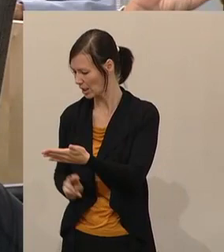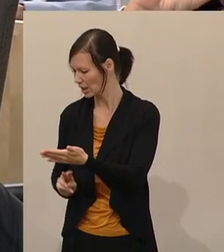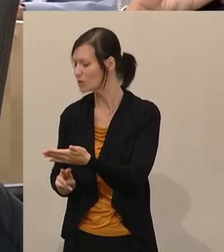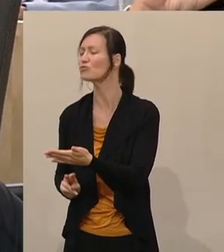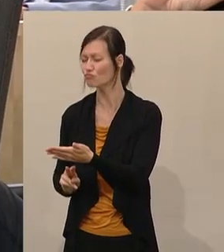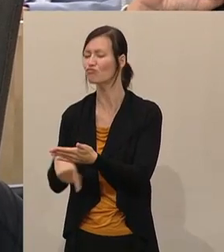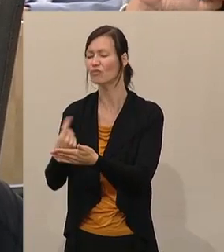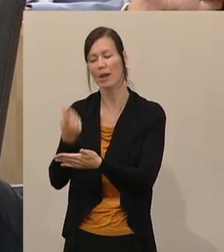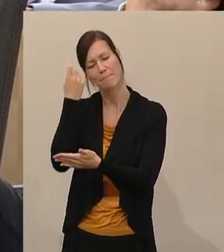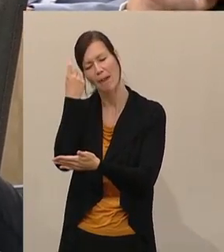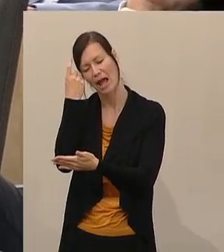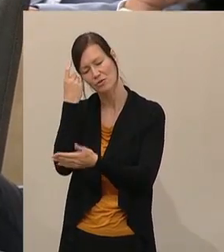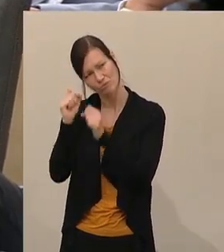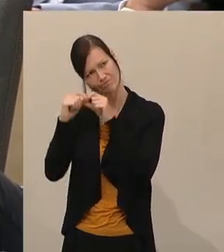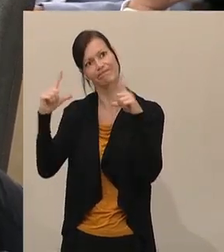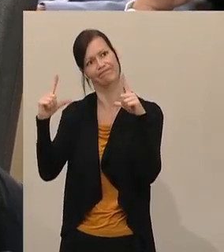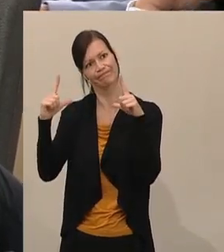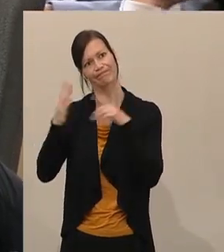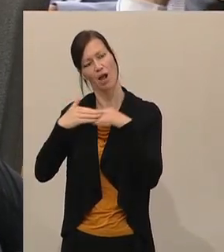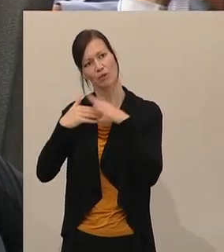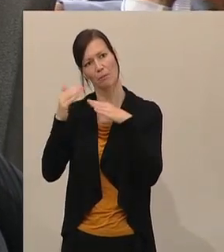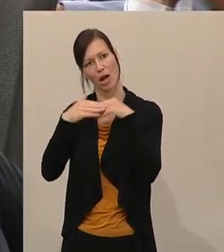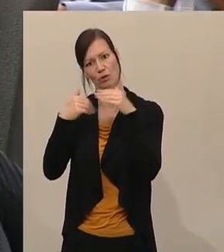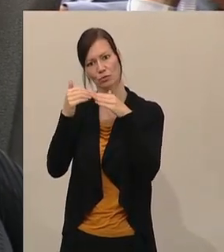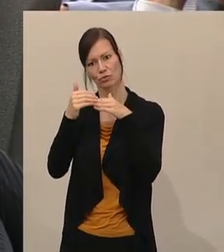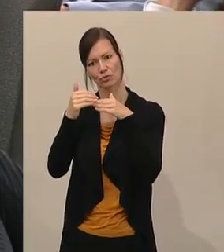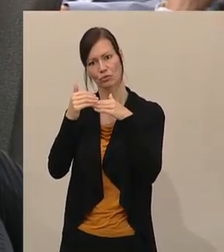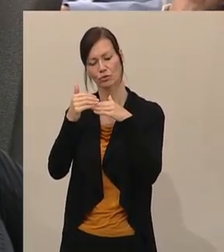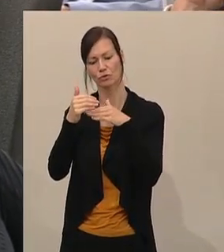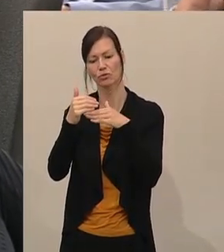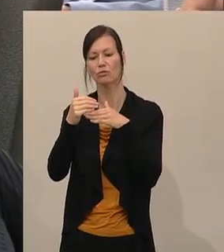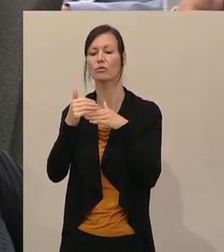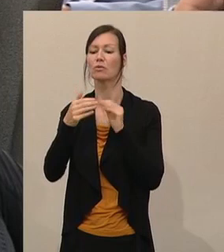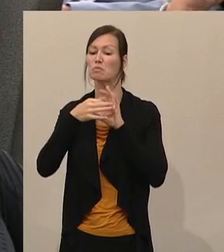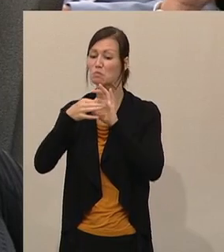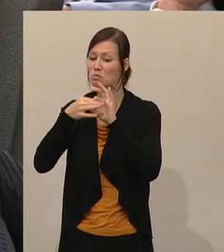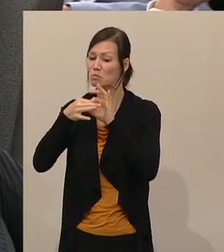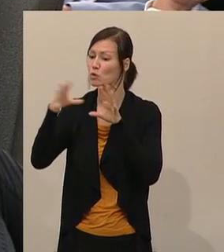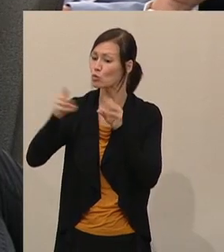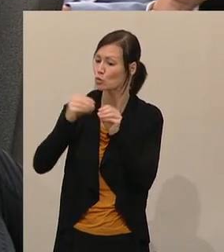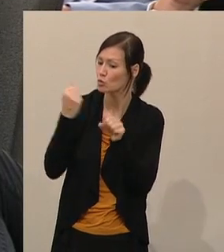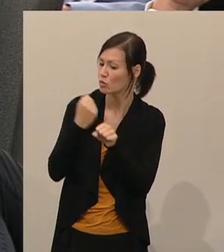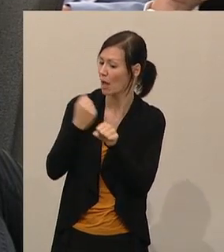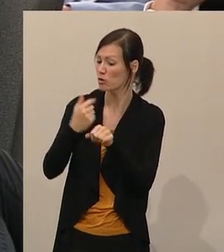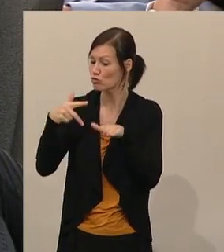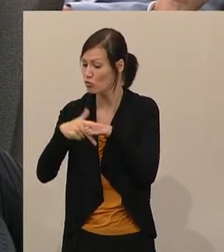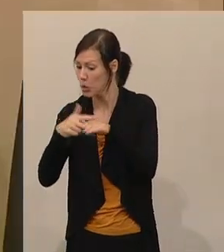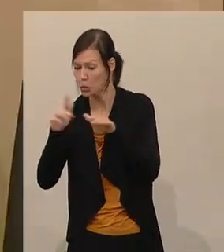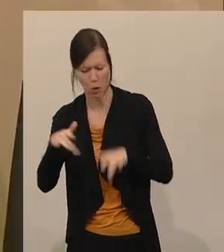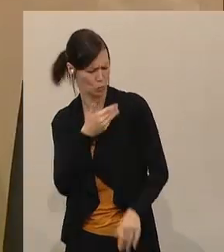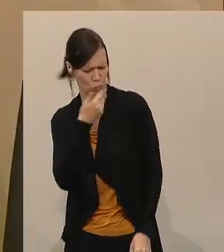gebildet und er hätte auch keine Hinweise auf eine gestörte Zusammenarbeit zwischen den beiden Geheimdiensten.